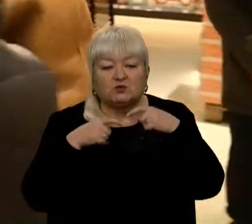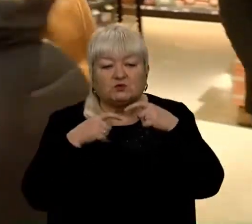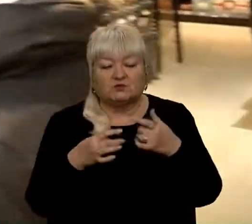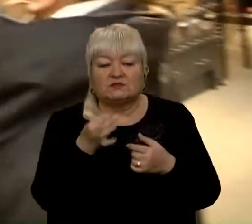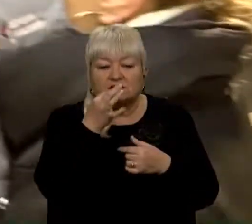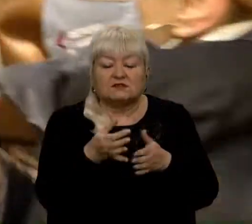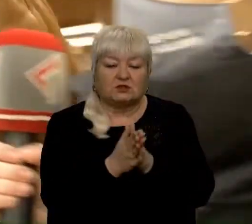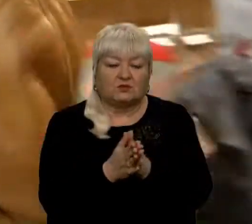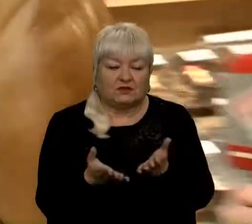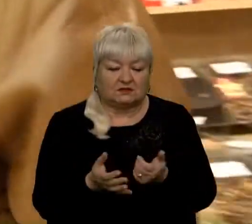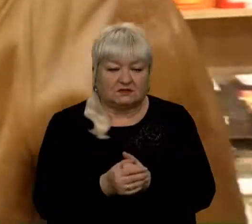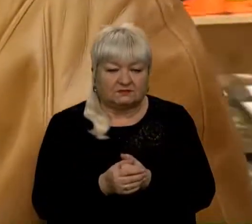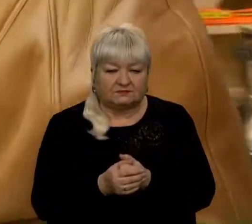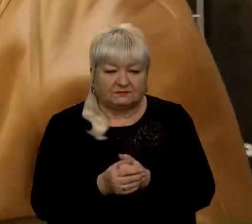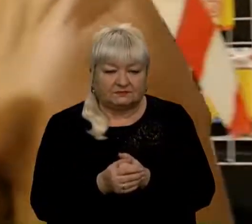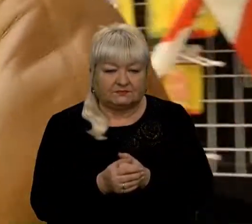ласка.